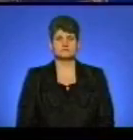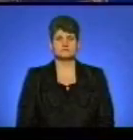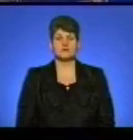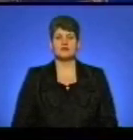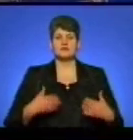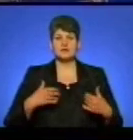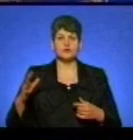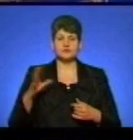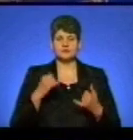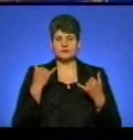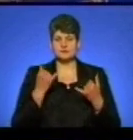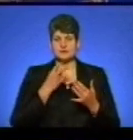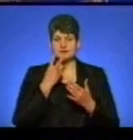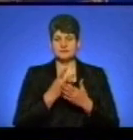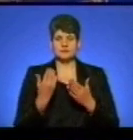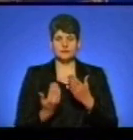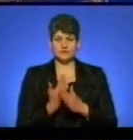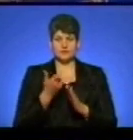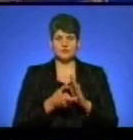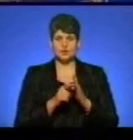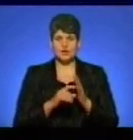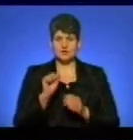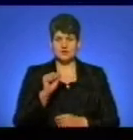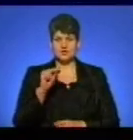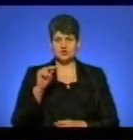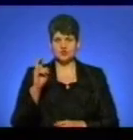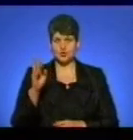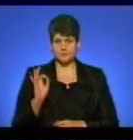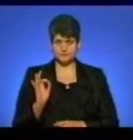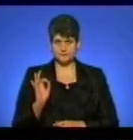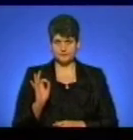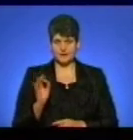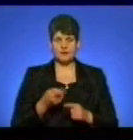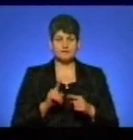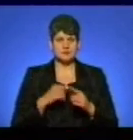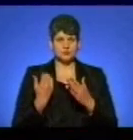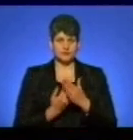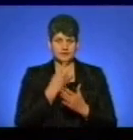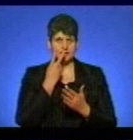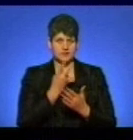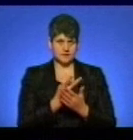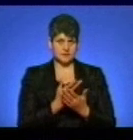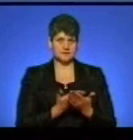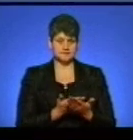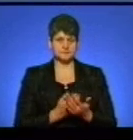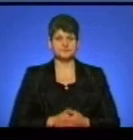Вітаю всіх, хто зараз з нами. Ви дивитесь новини у студії Анастасія Чечко. І у цьому випуску дивіться про таке.